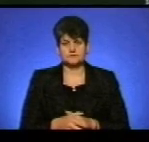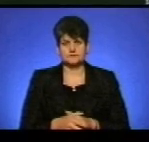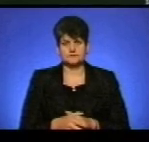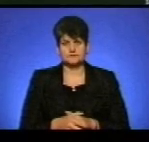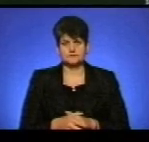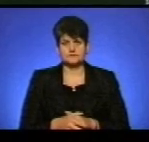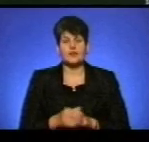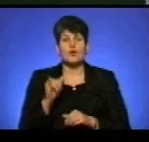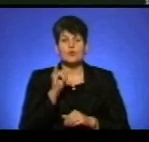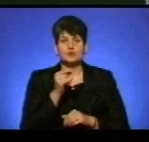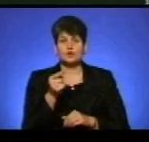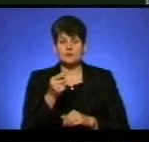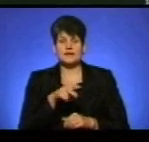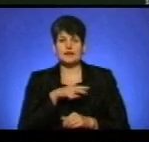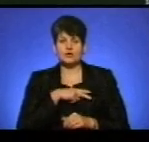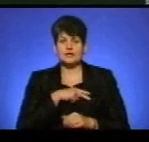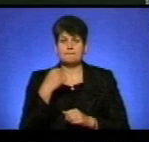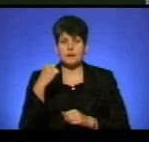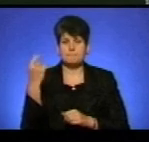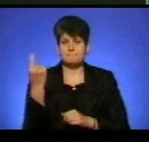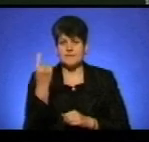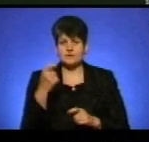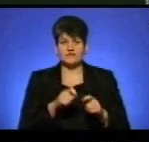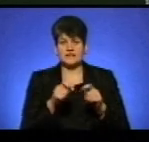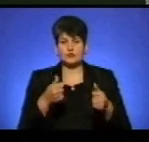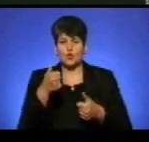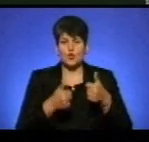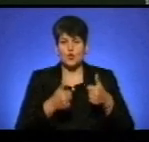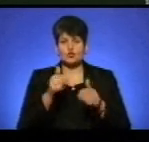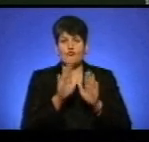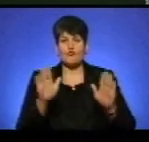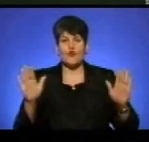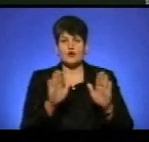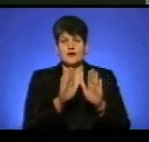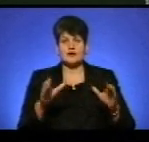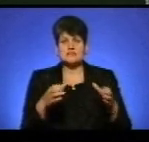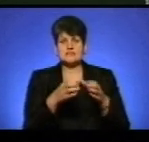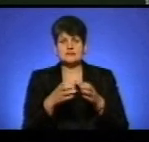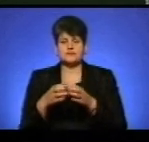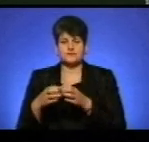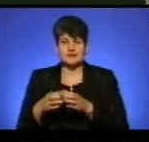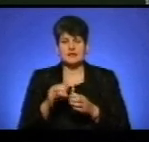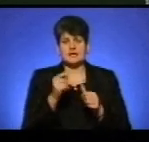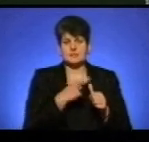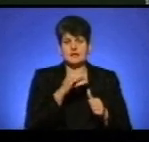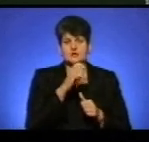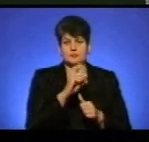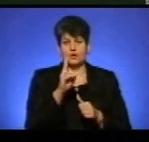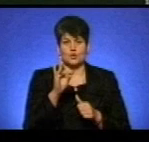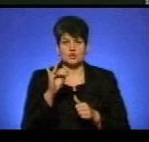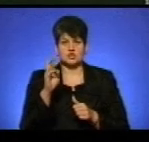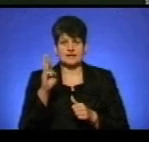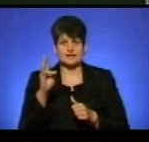У Тернополі нагородили переможців першого відкритого конкурсу вокалістів та хорових колективів імені Соломії Крушельницької.